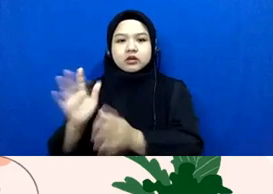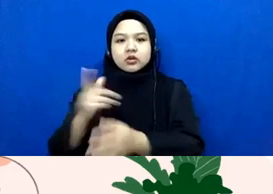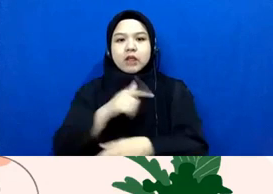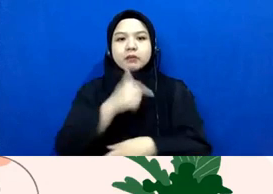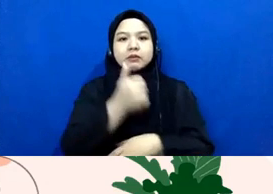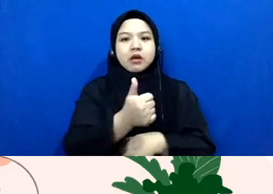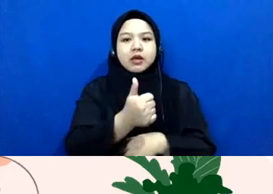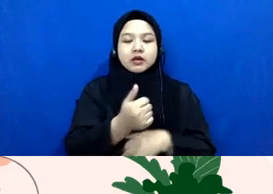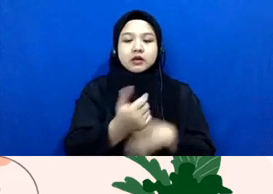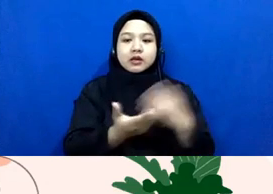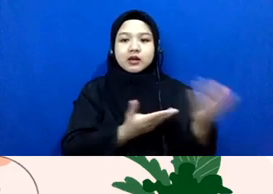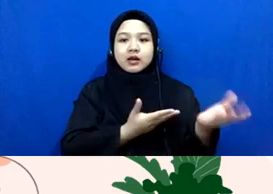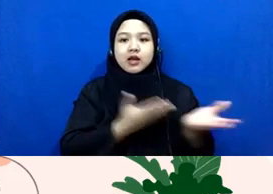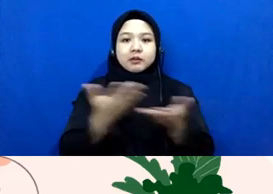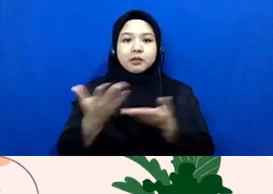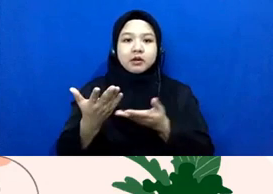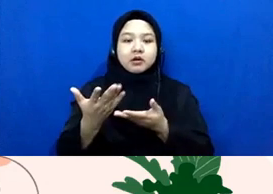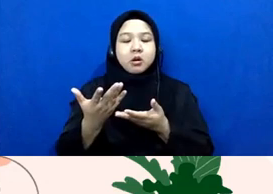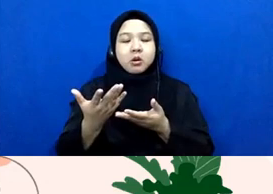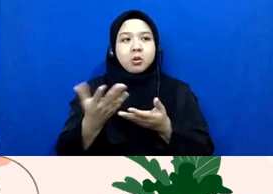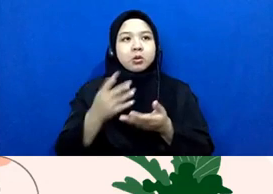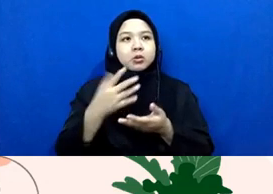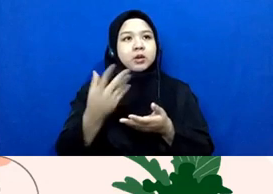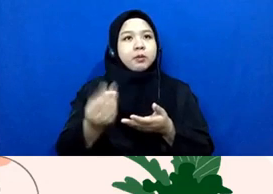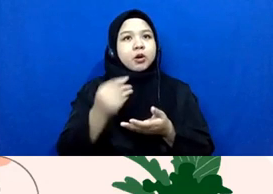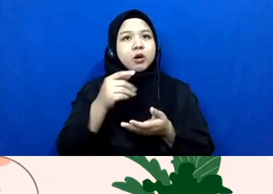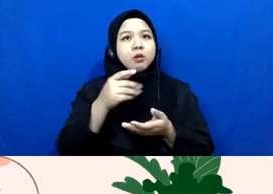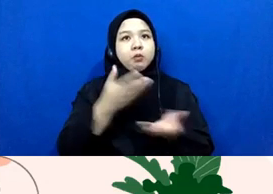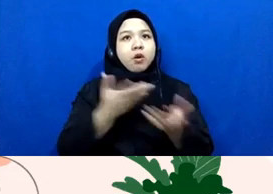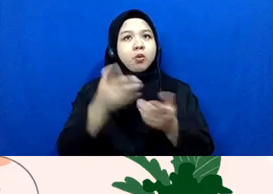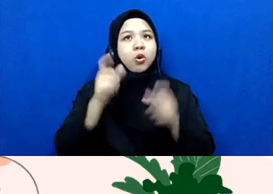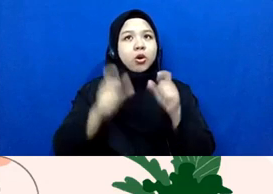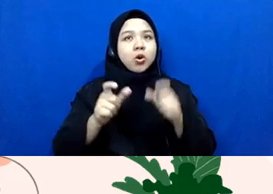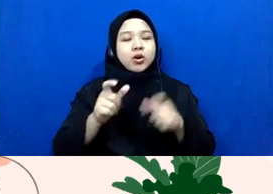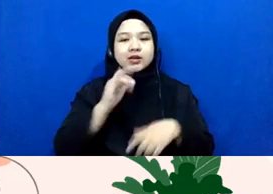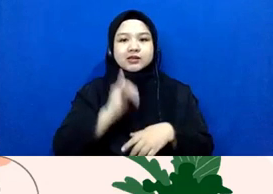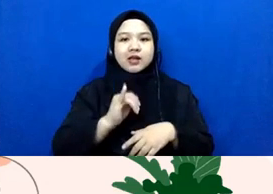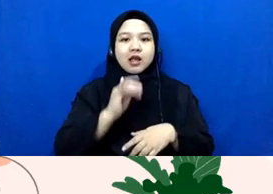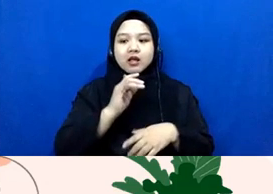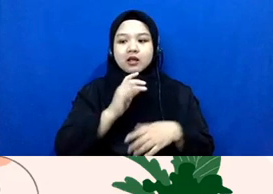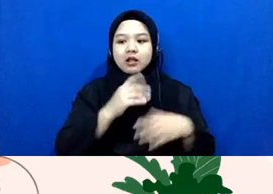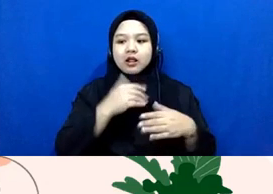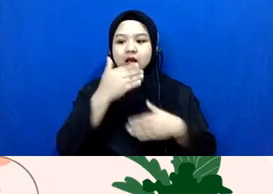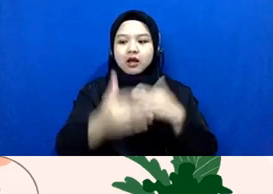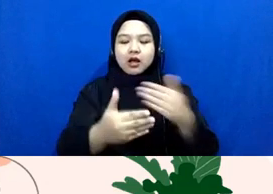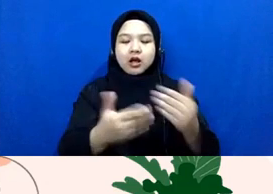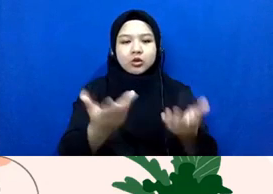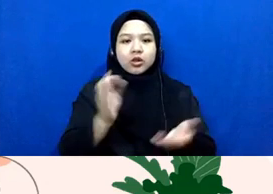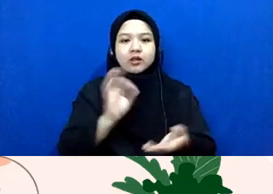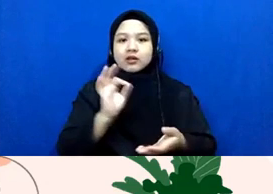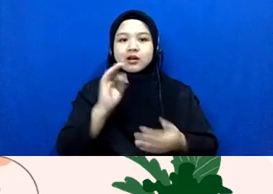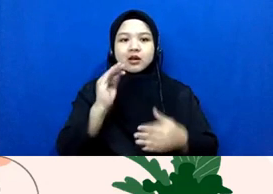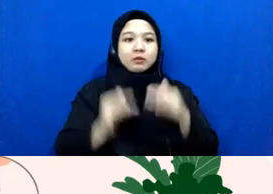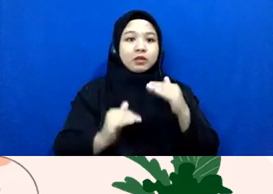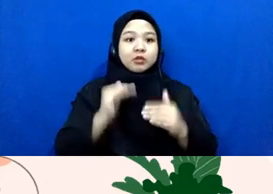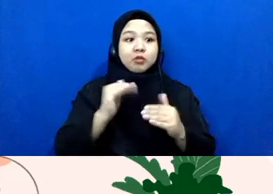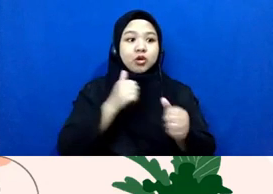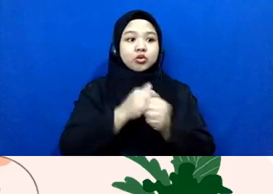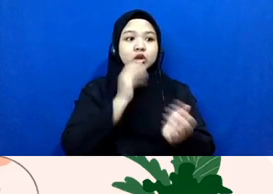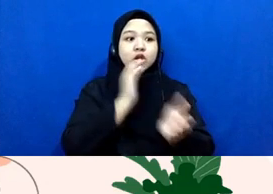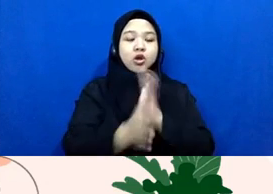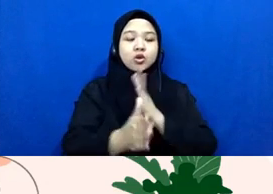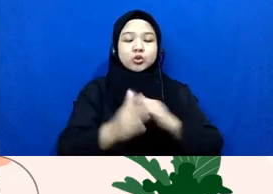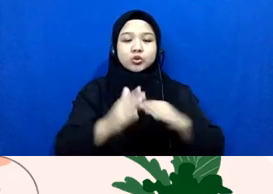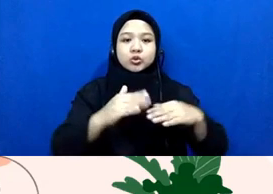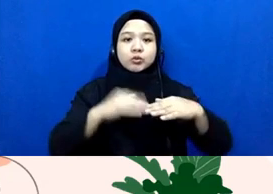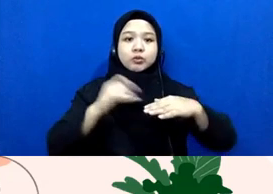membawa orang-orang yang salah langkah atau kurang pertimbangan langsung ke peradilan pidana